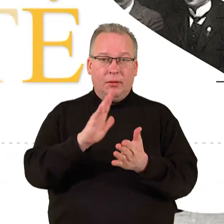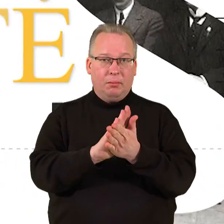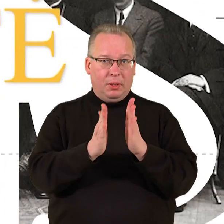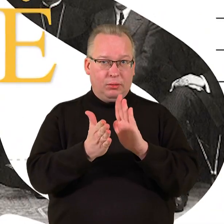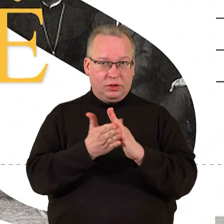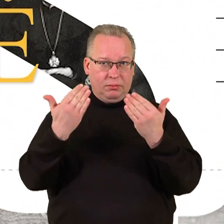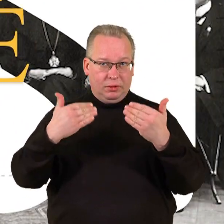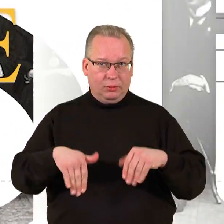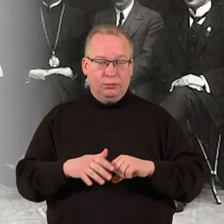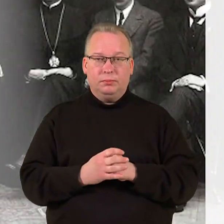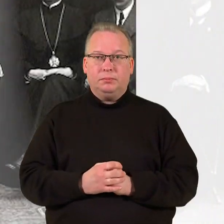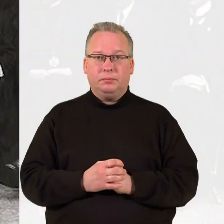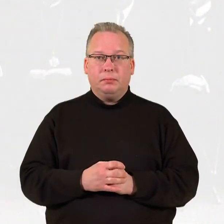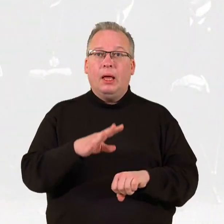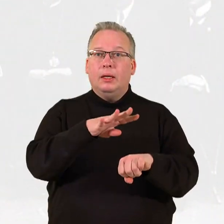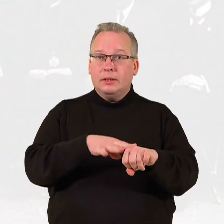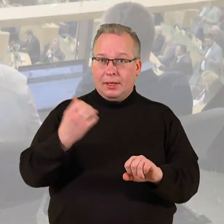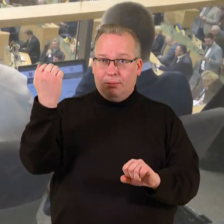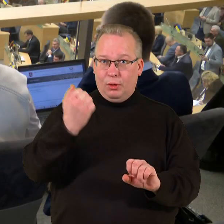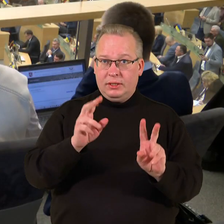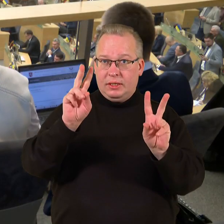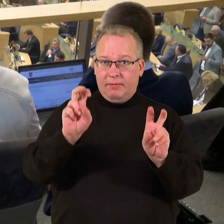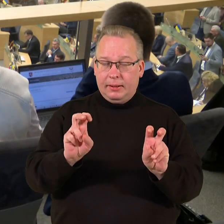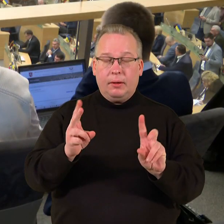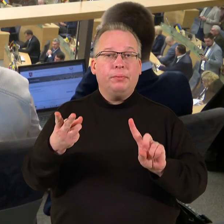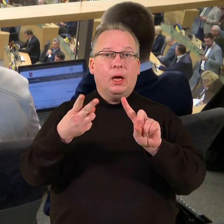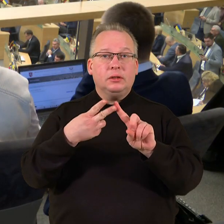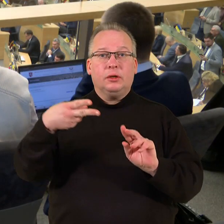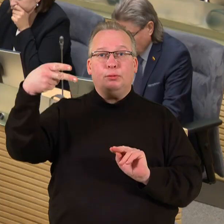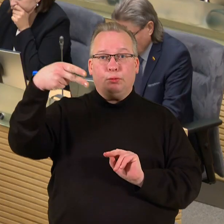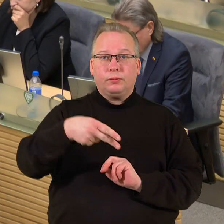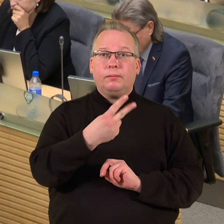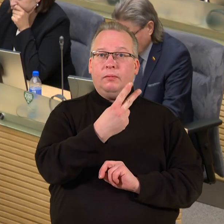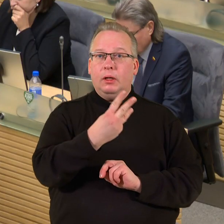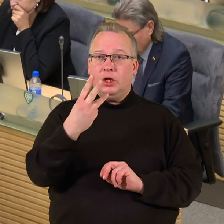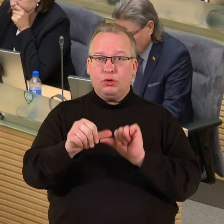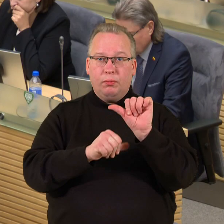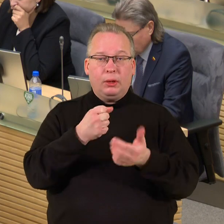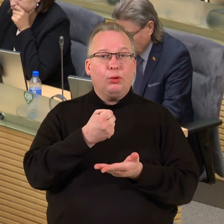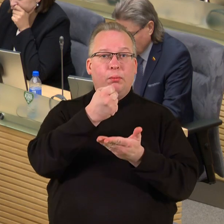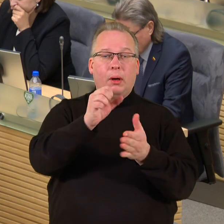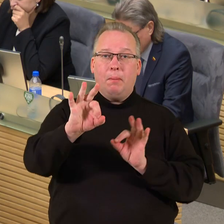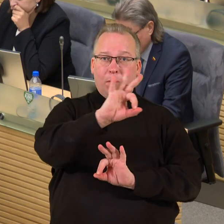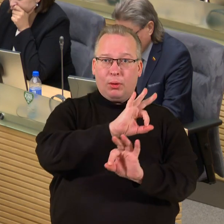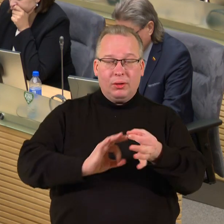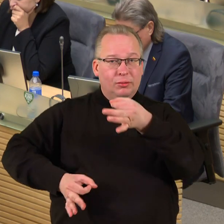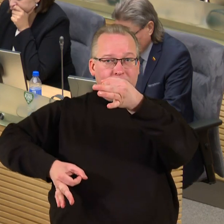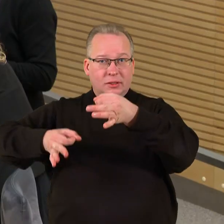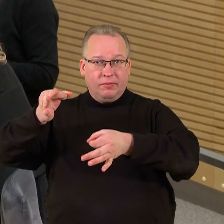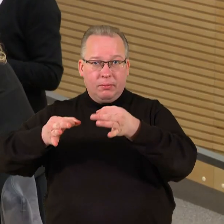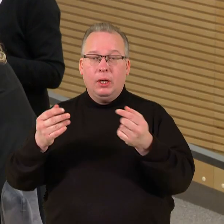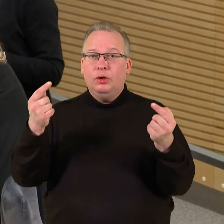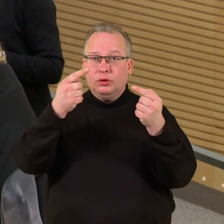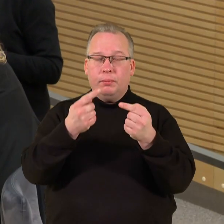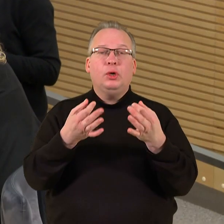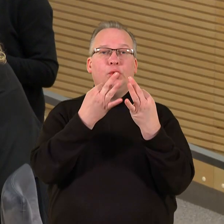Seimo savaitėje antrasis 2023 m. biudžeto projektos svarstimas, pritarta